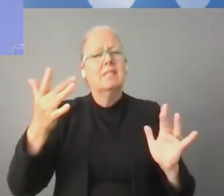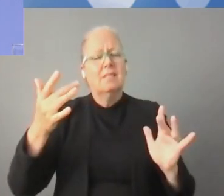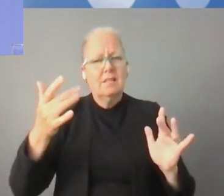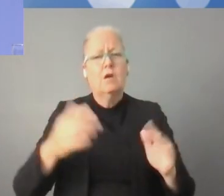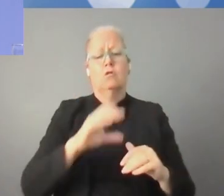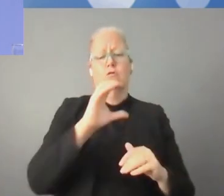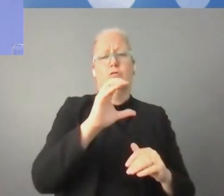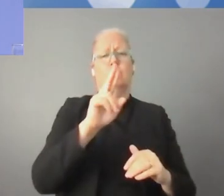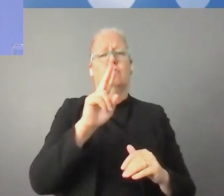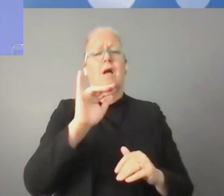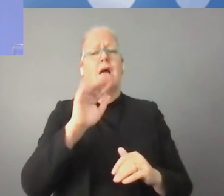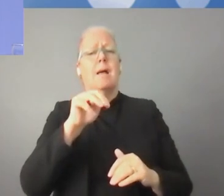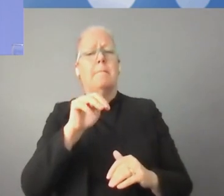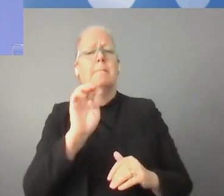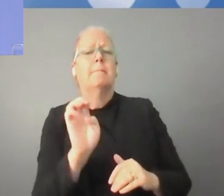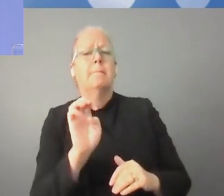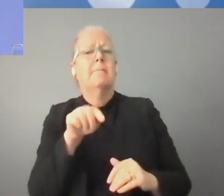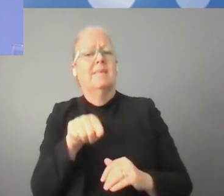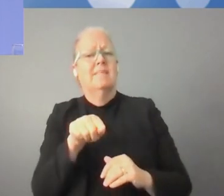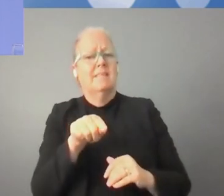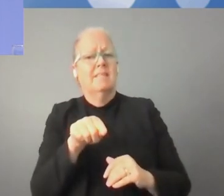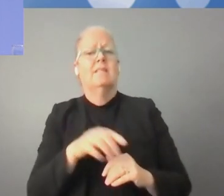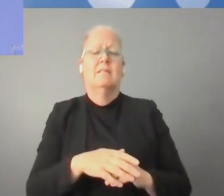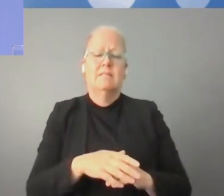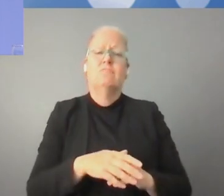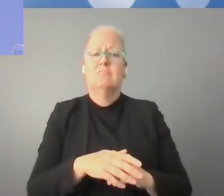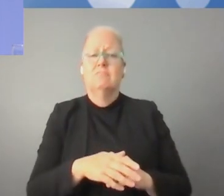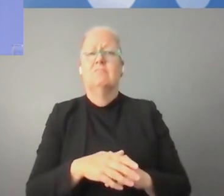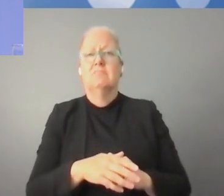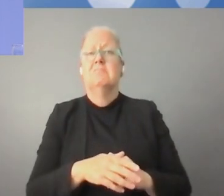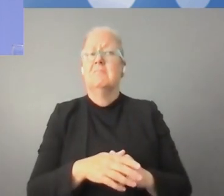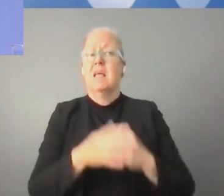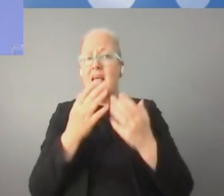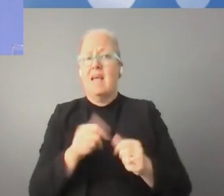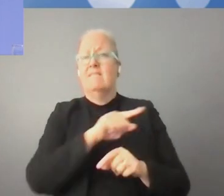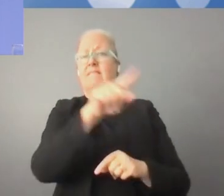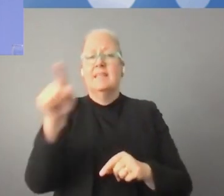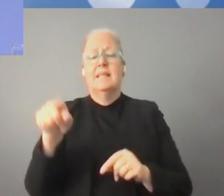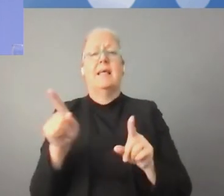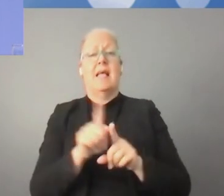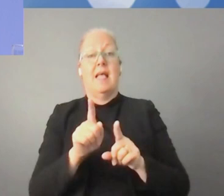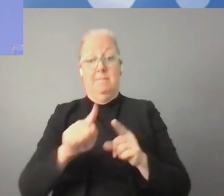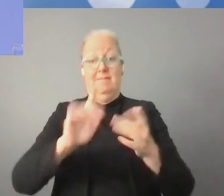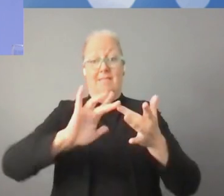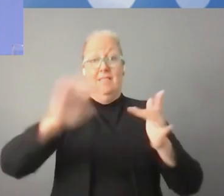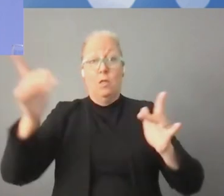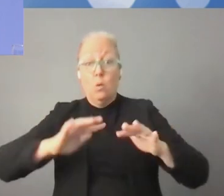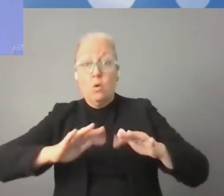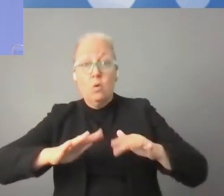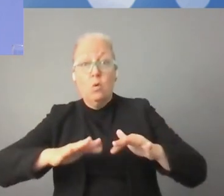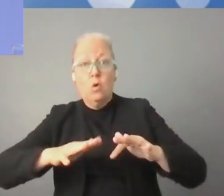مع الأخبار وتفبركها وتدللها. الخطورة الثالثة هي أن